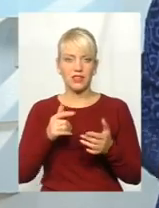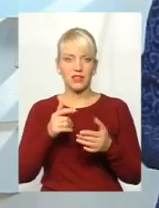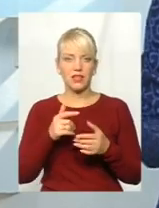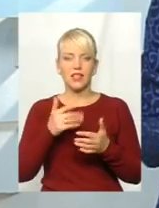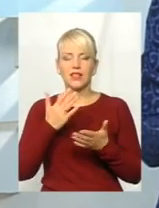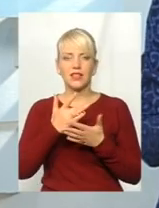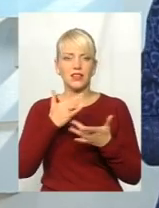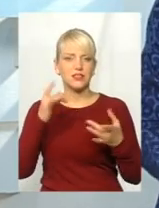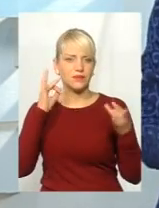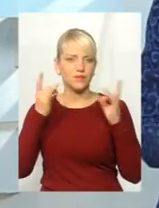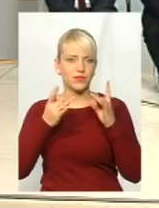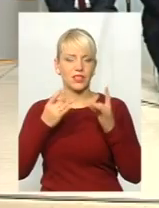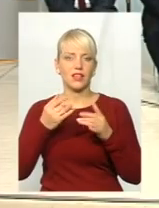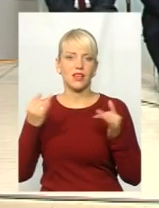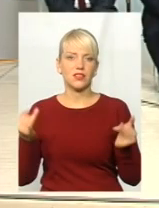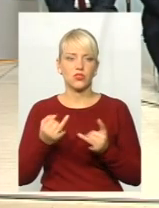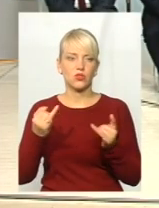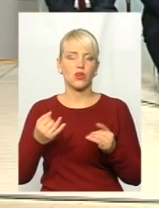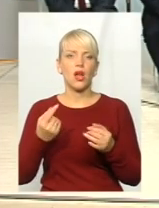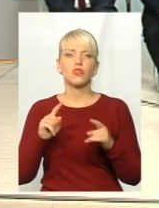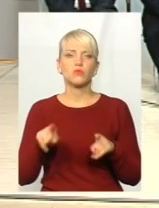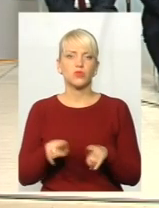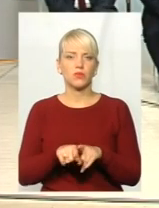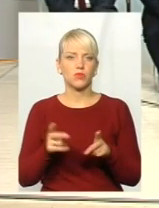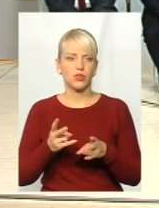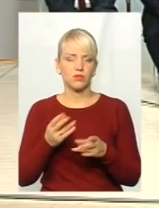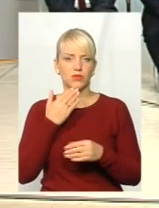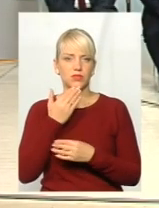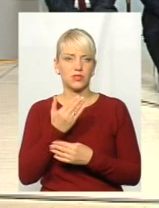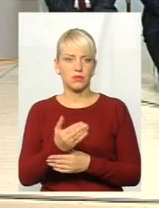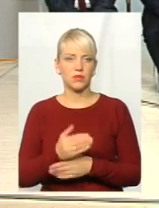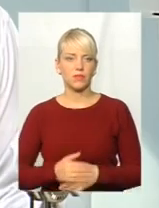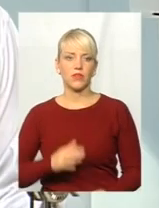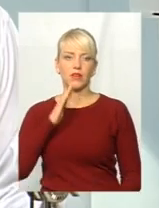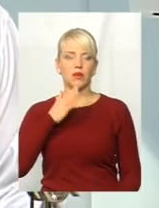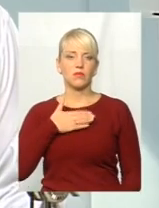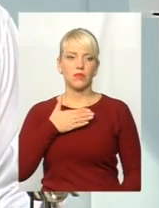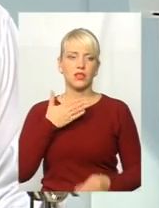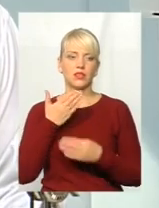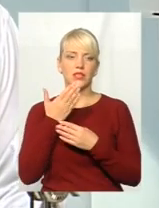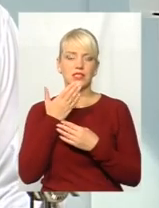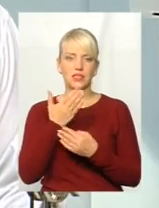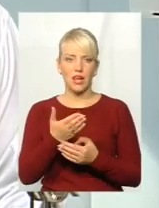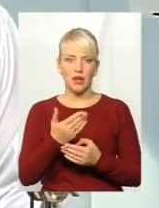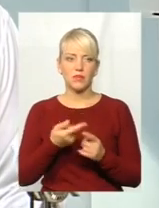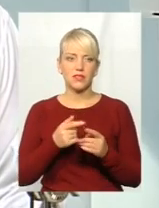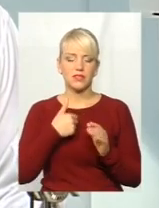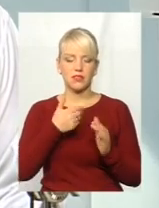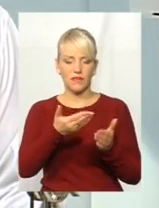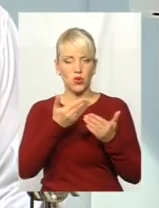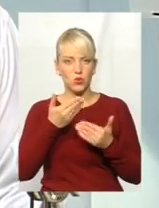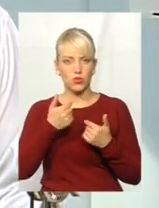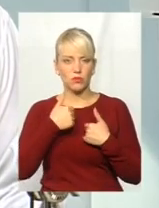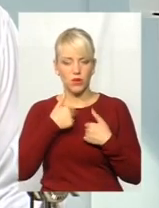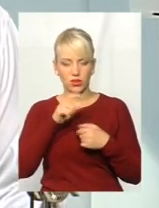Чому потрібні такі запити? Мій запит викликаний зверненням людей до мене. Це